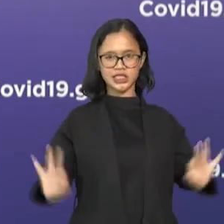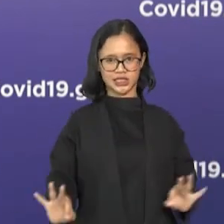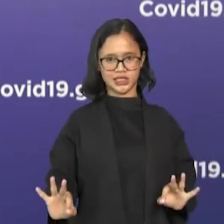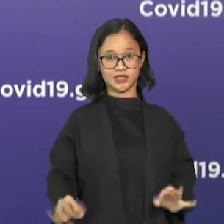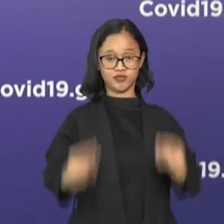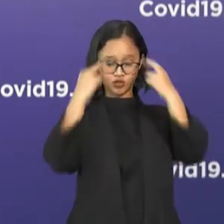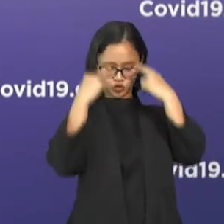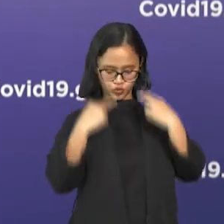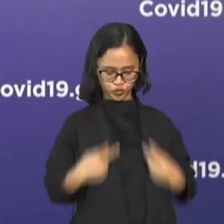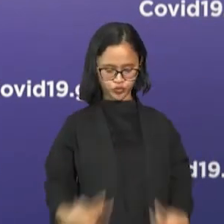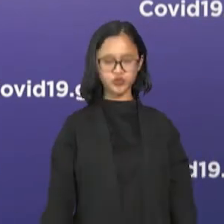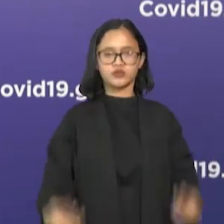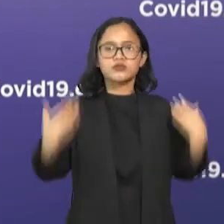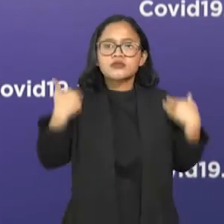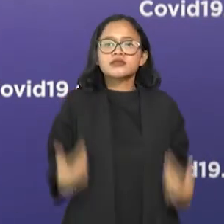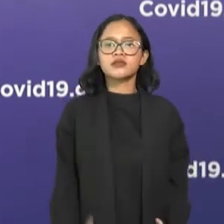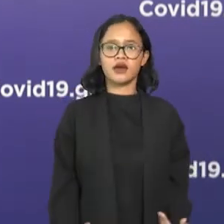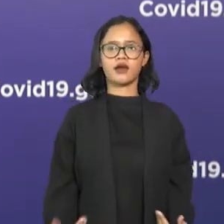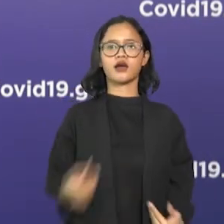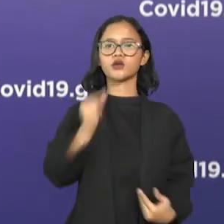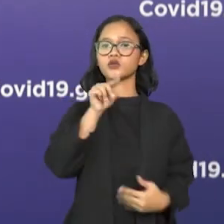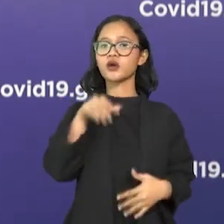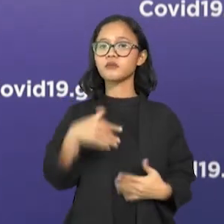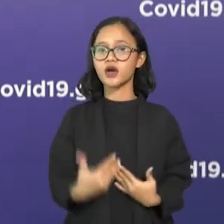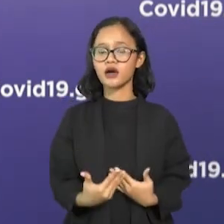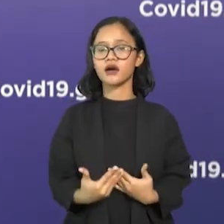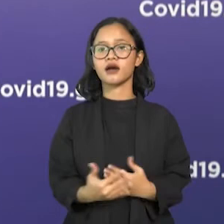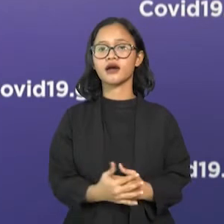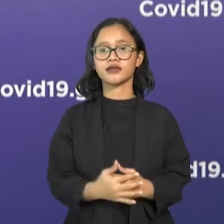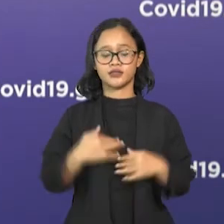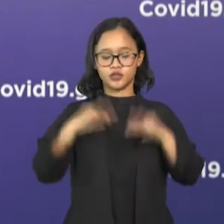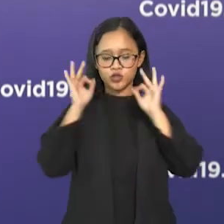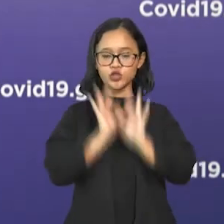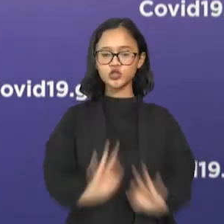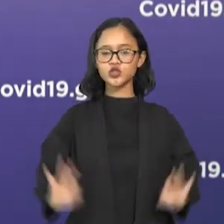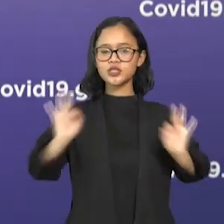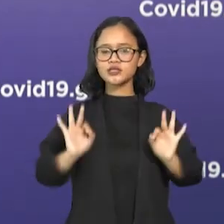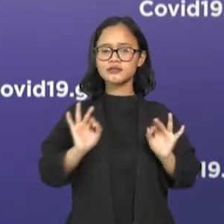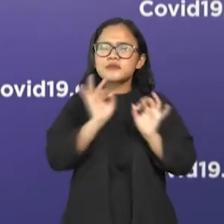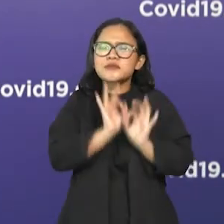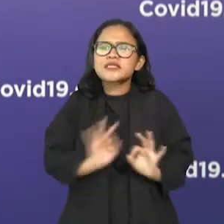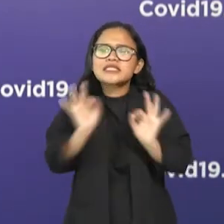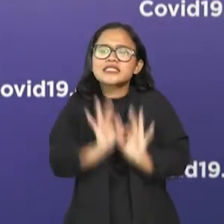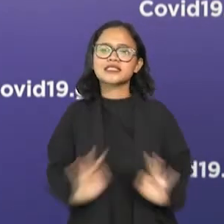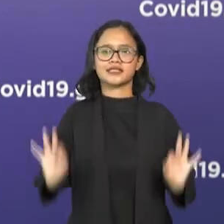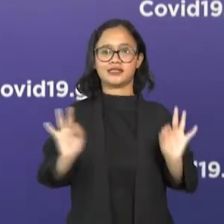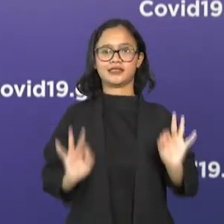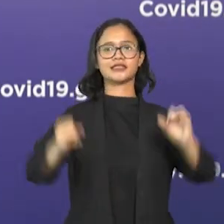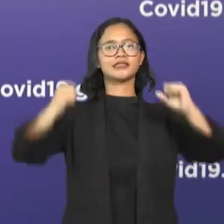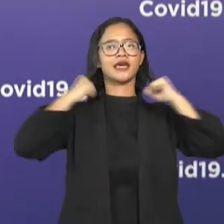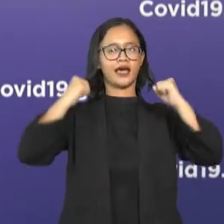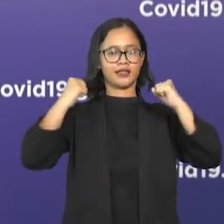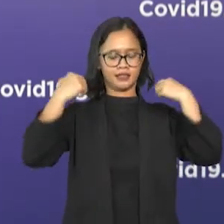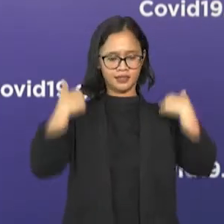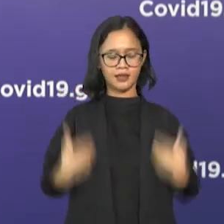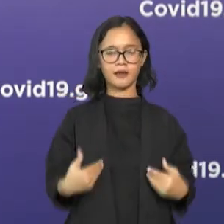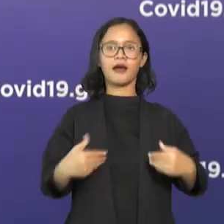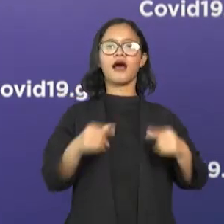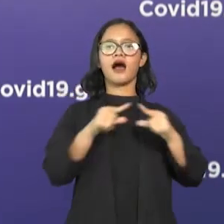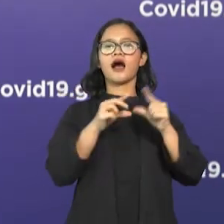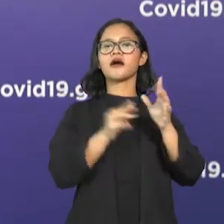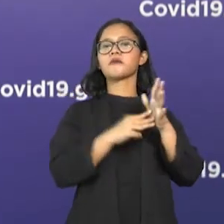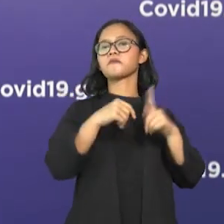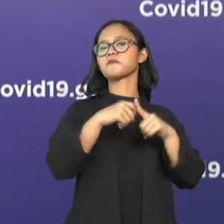kita jaga agar tetap menjadi yang suci, yang bersih, yang sehat. Yang